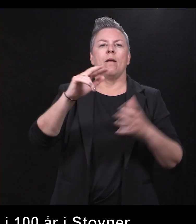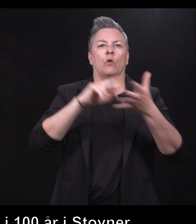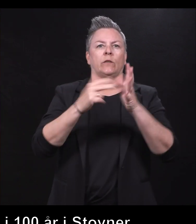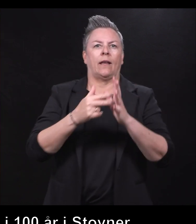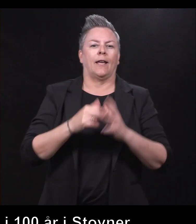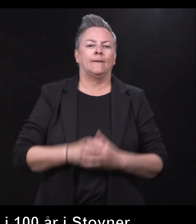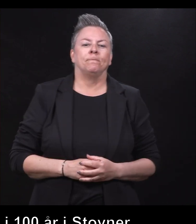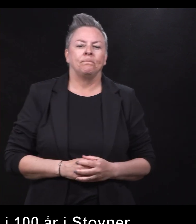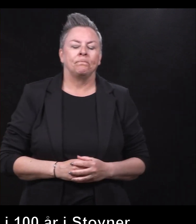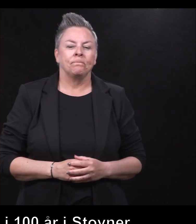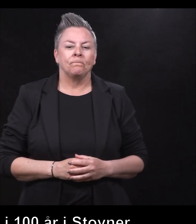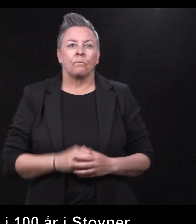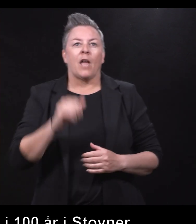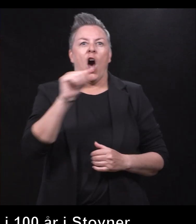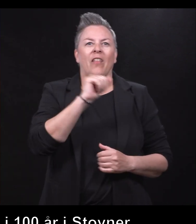Sahil.